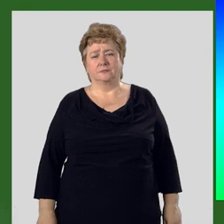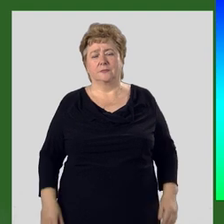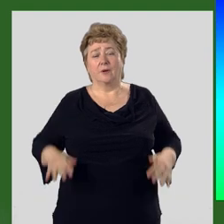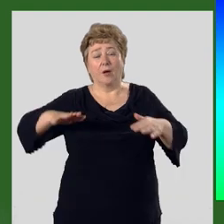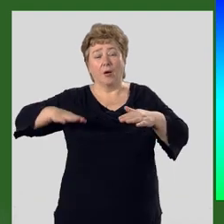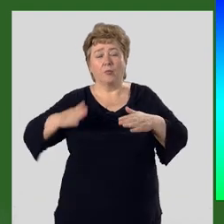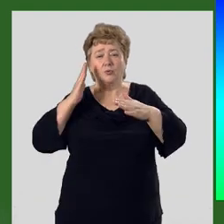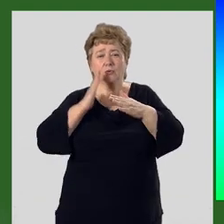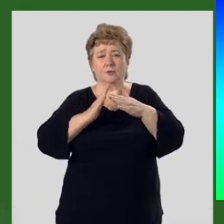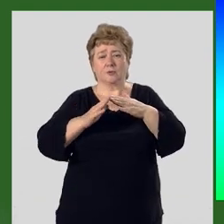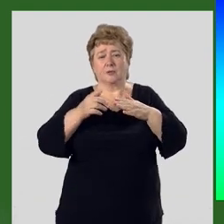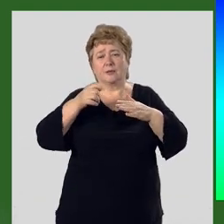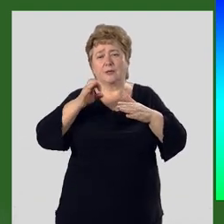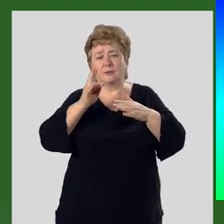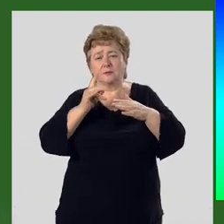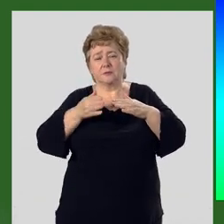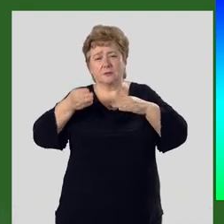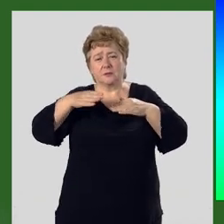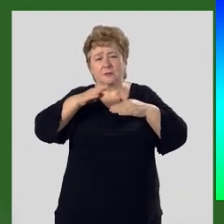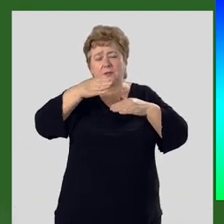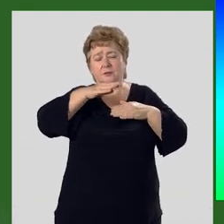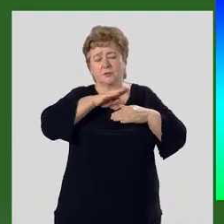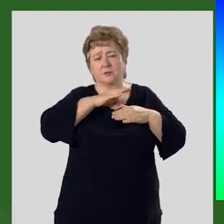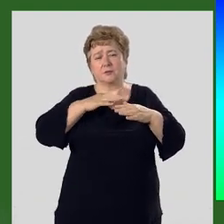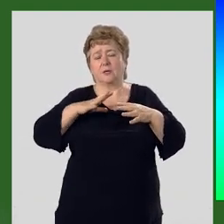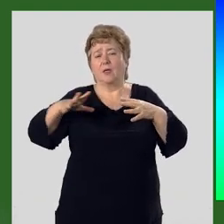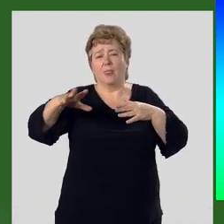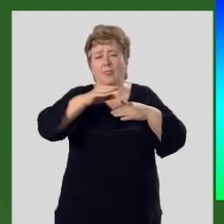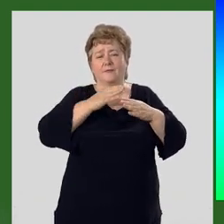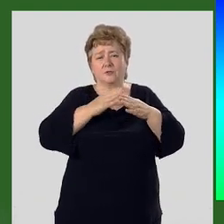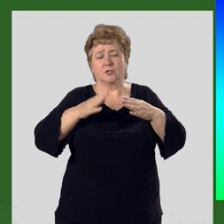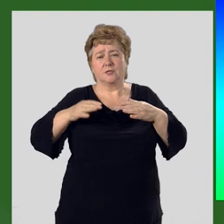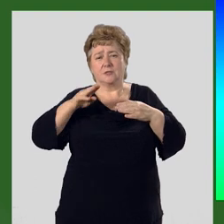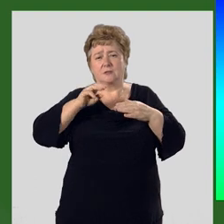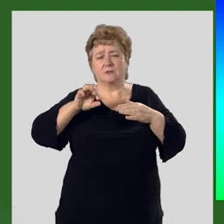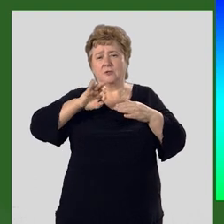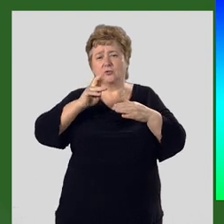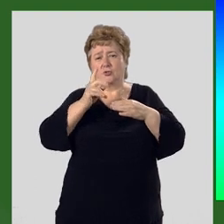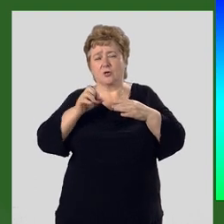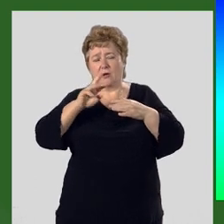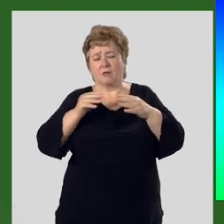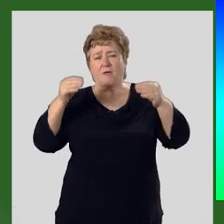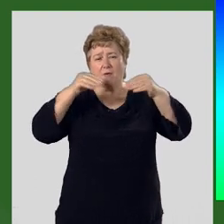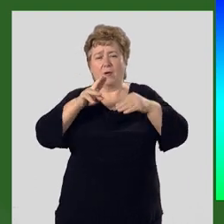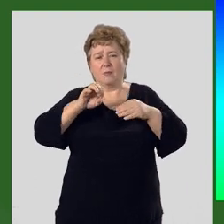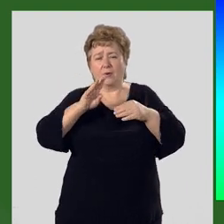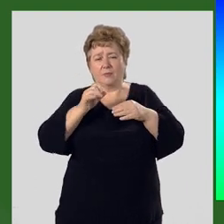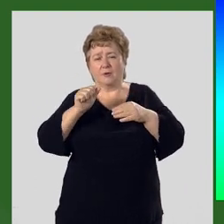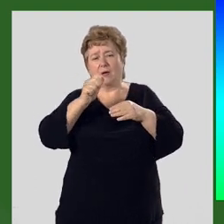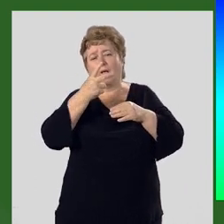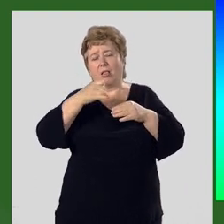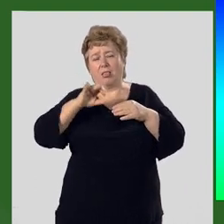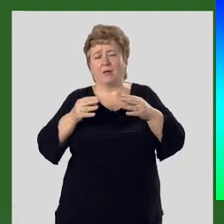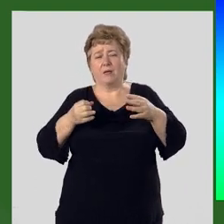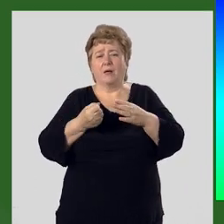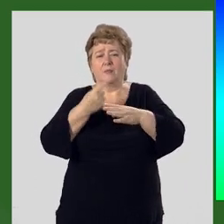После завершения герцинской складчатости на всей части Теньшаня, включая и Памира Аллая,